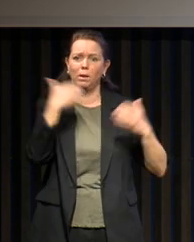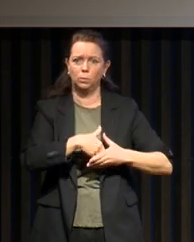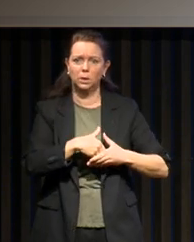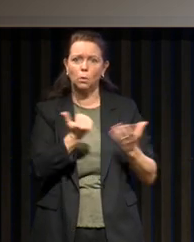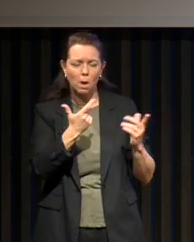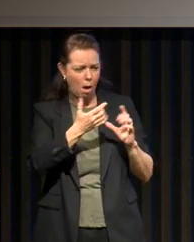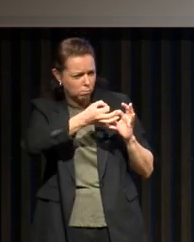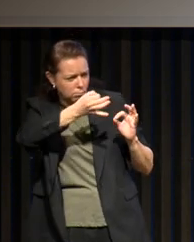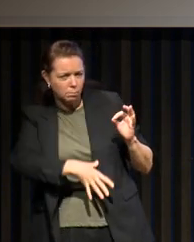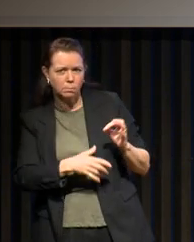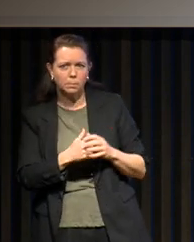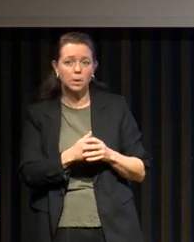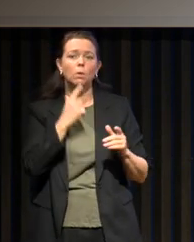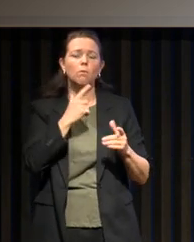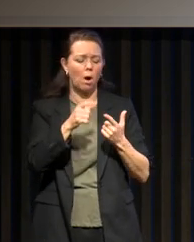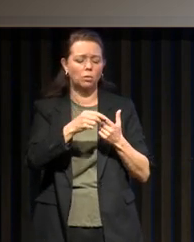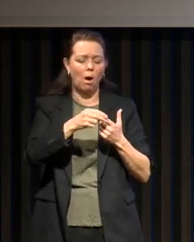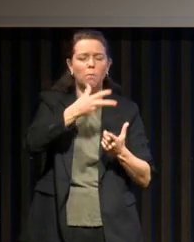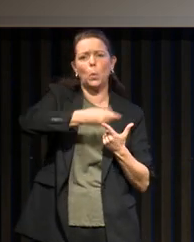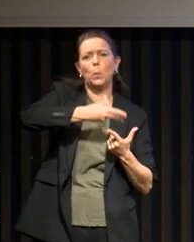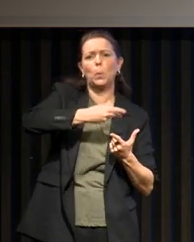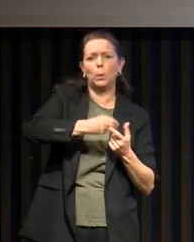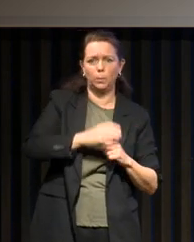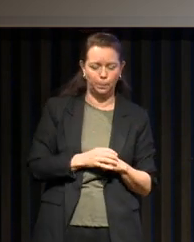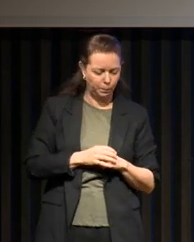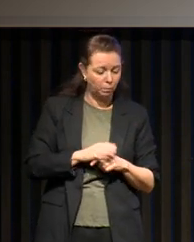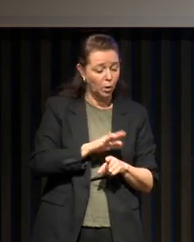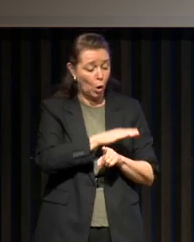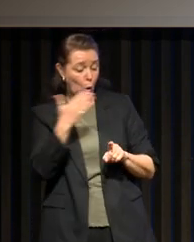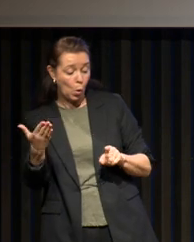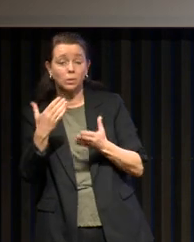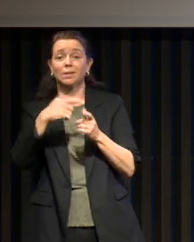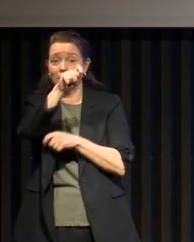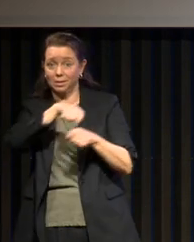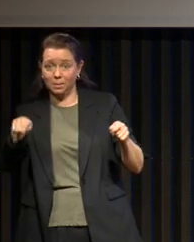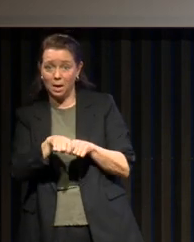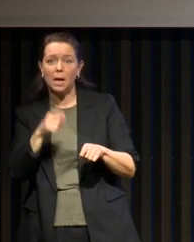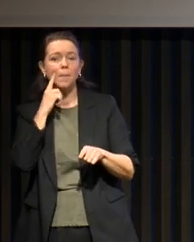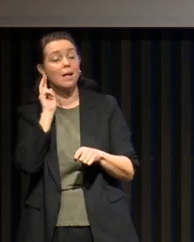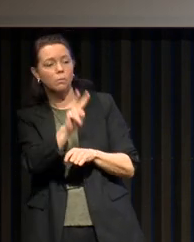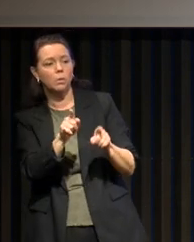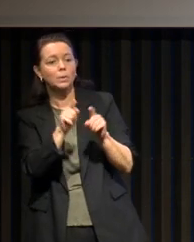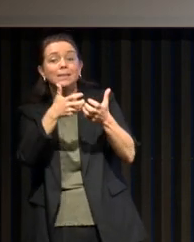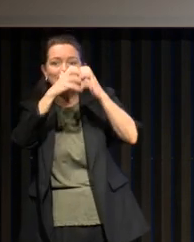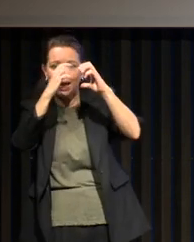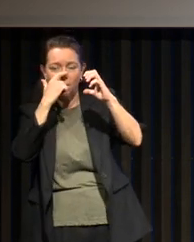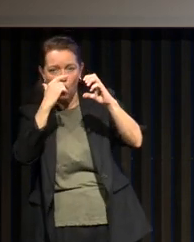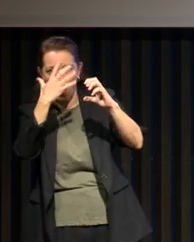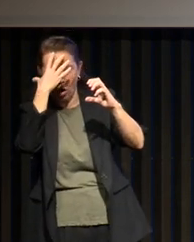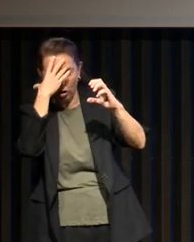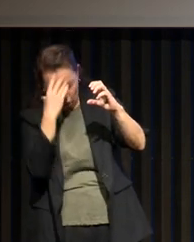Donc, on voit au bout du doigt le capteur d'oxymétrie. La polysomnographie, c'est à peu près la même chose, mais en plus, on regarde comment le cerveau dort la nuit.